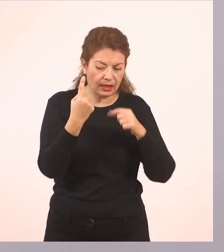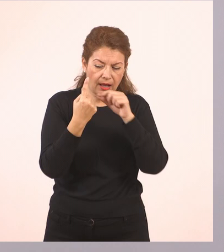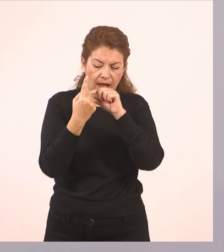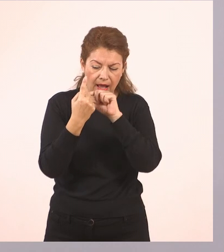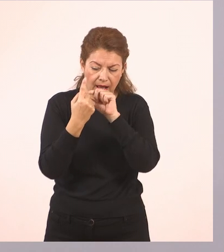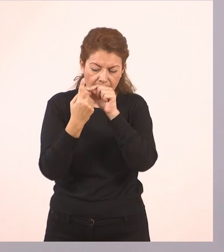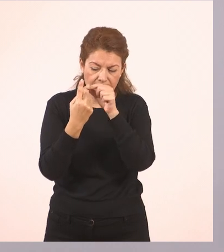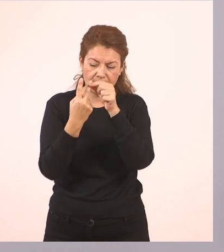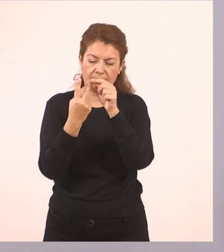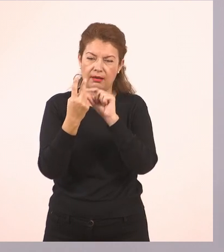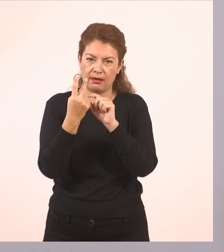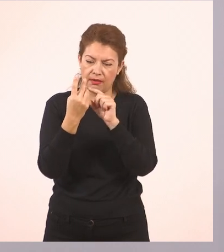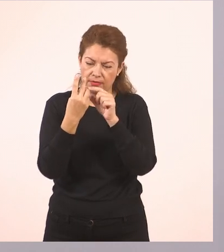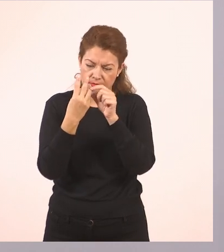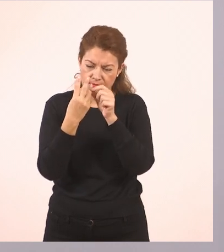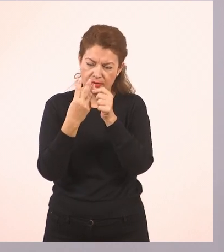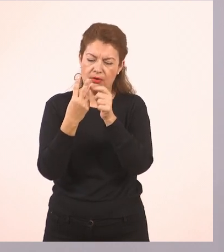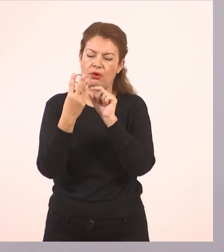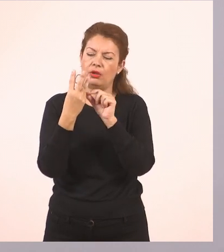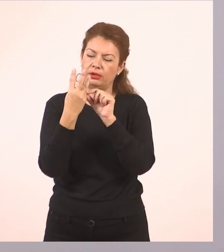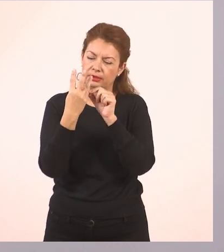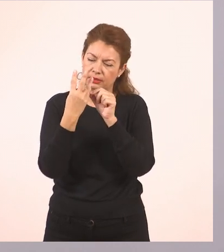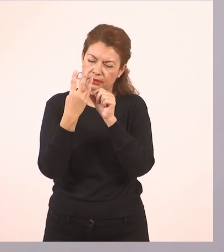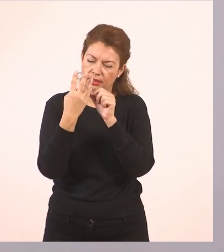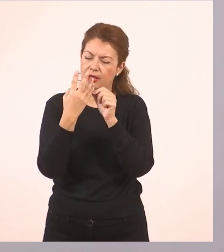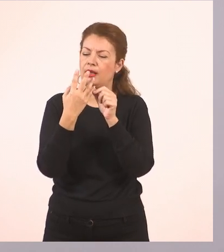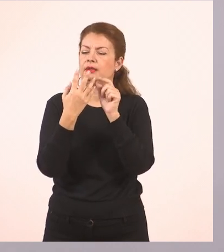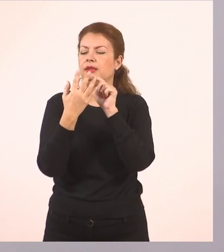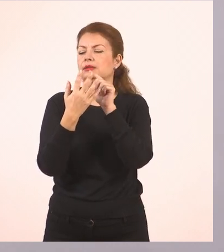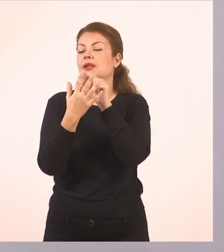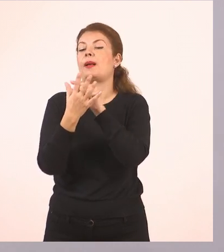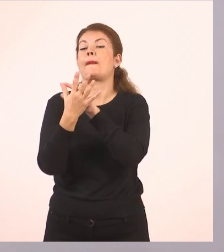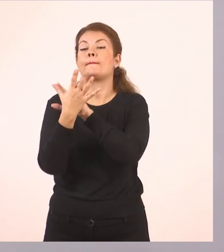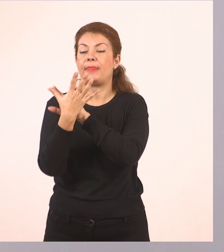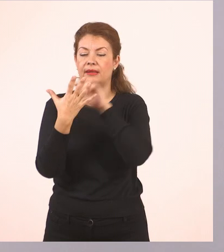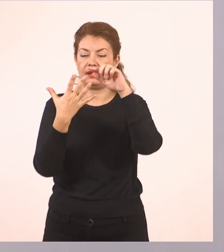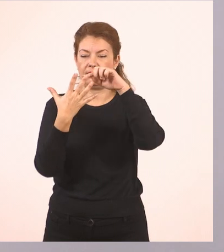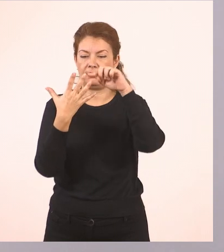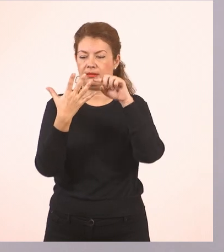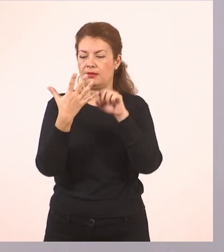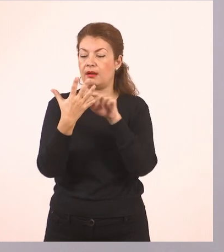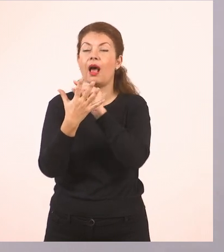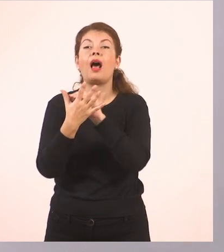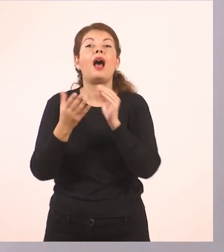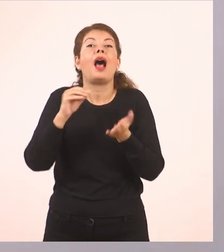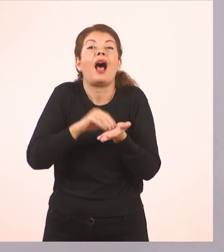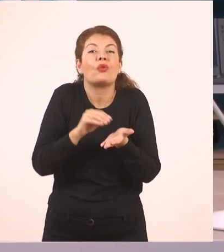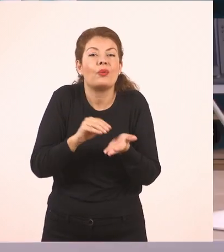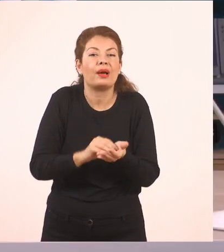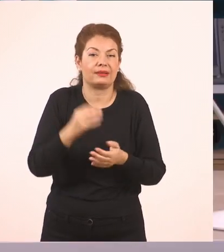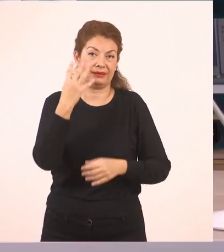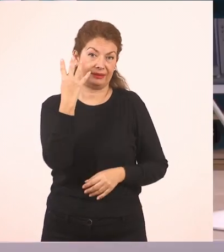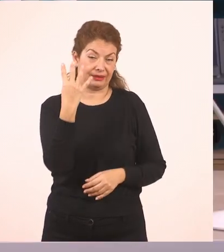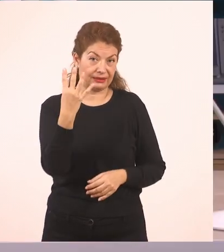άλλα 1, 2, 3, 4 δαχτυλάκια. Γιατί